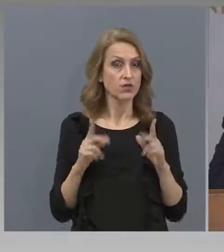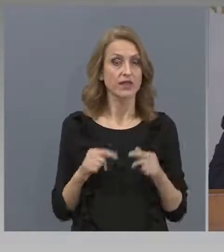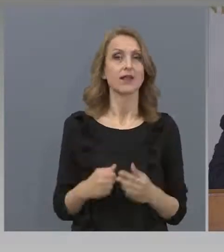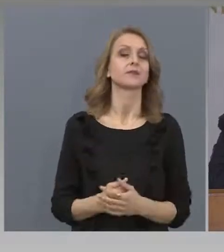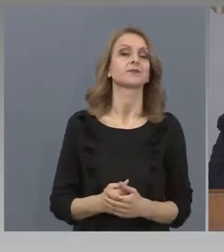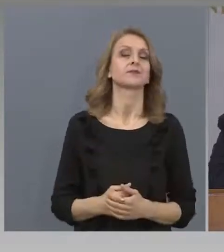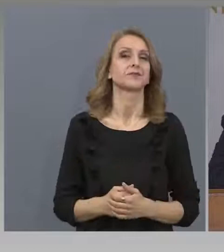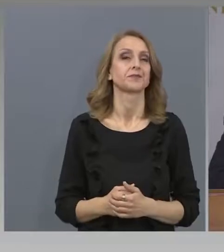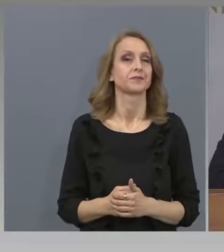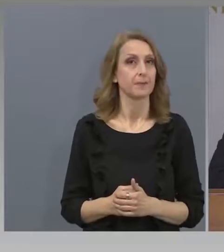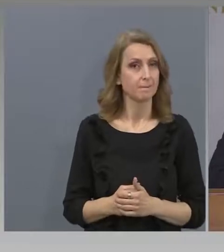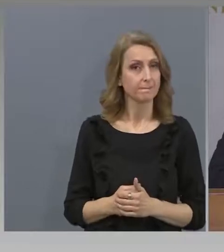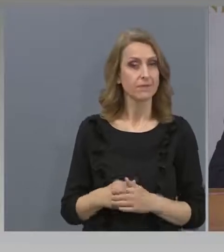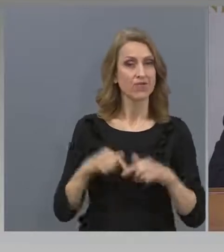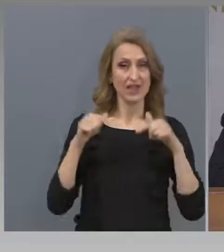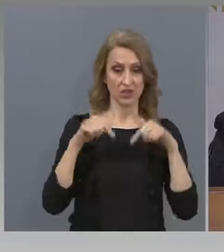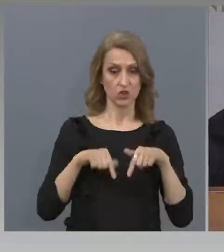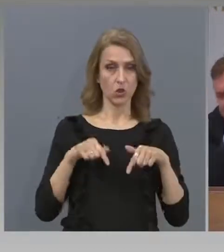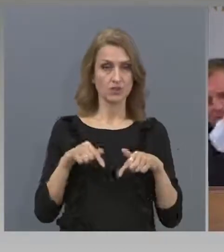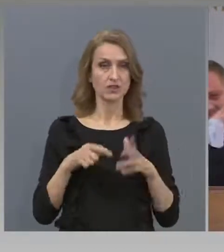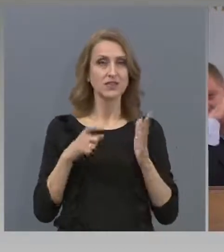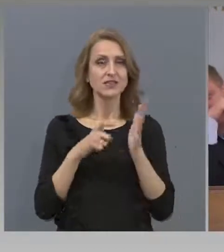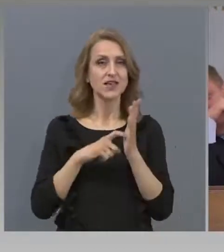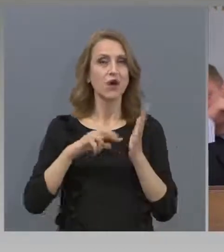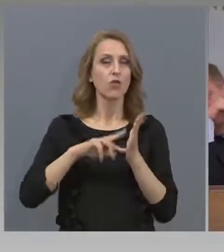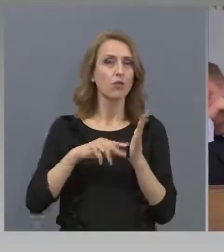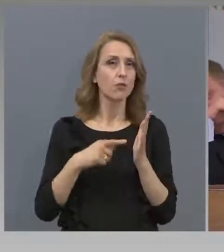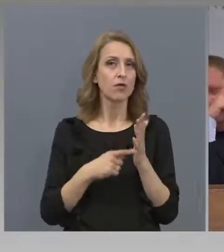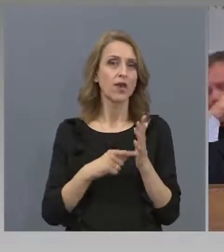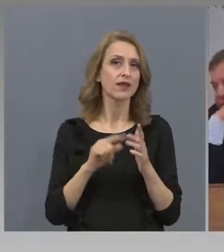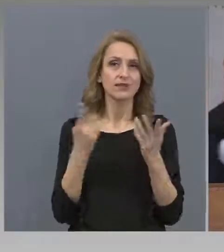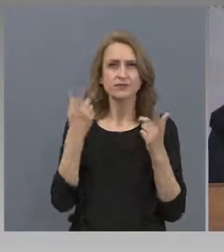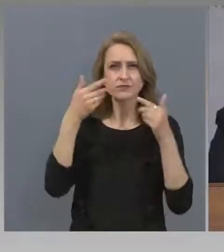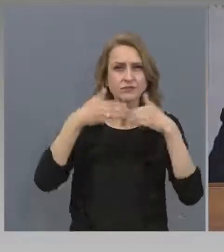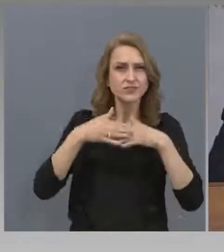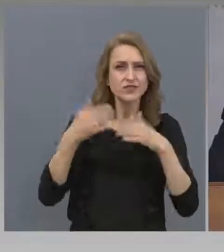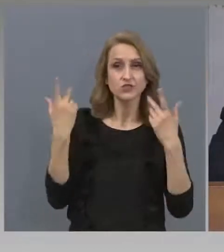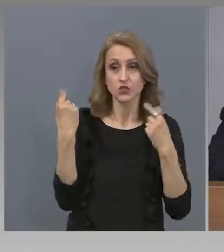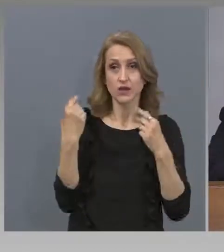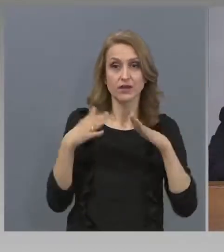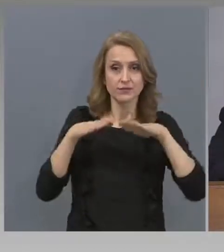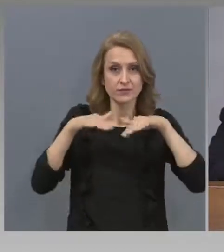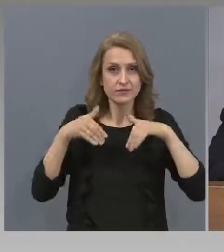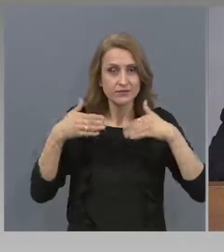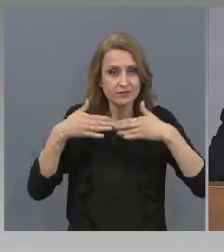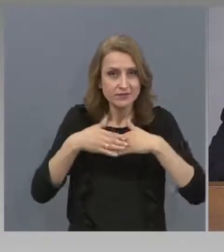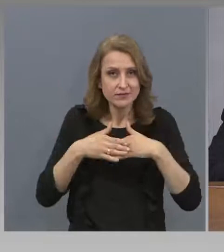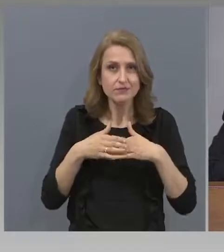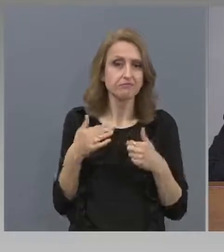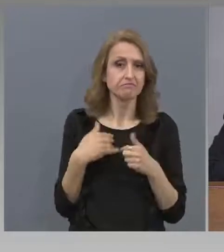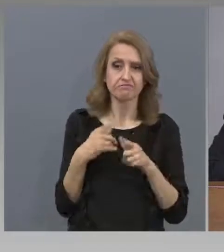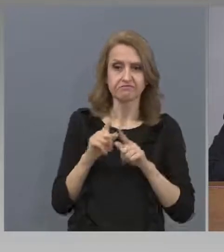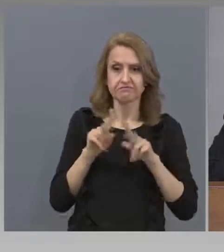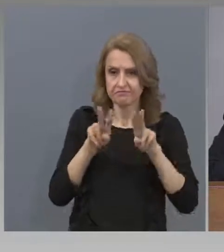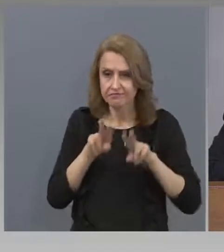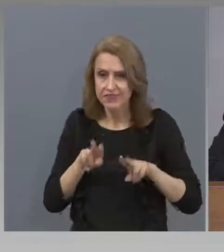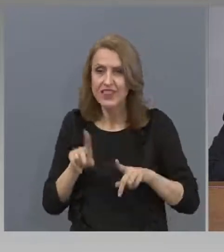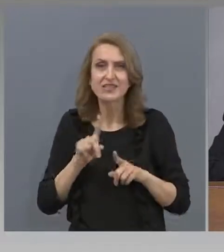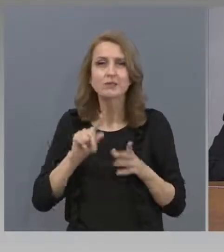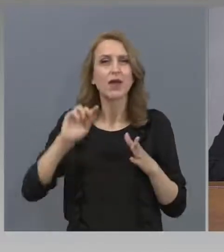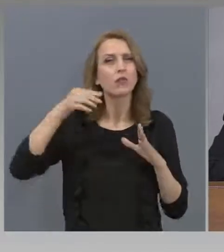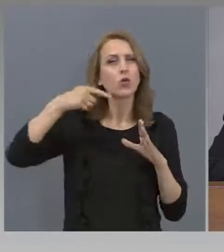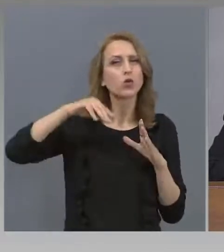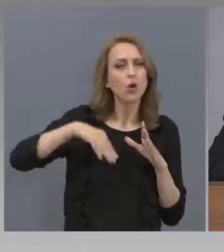Законопроект е пред вчера, вечерата. Не сме запознати още детално с окончателните текстове. Имало е